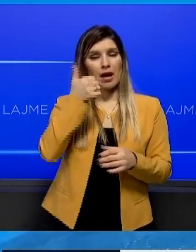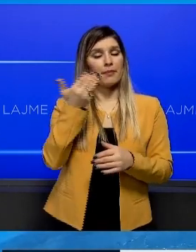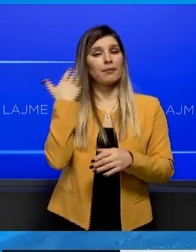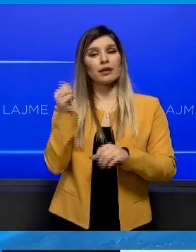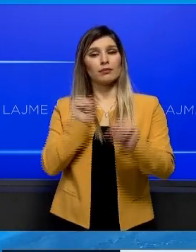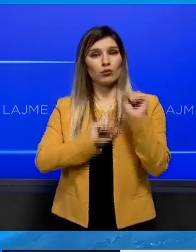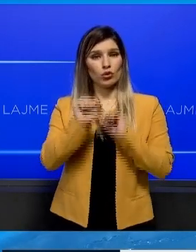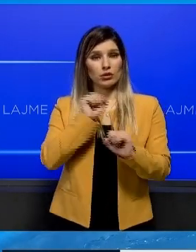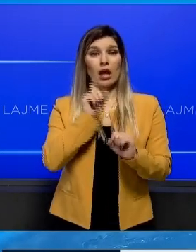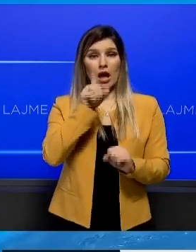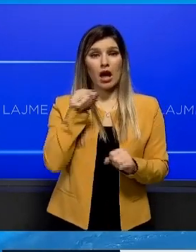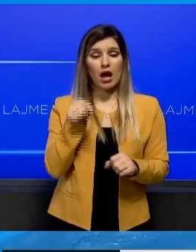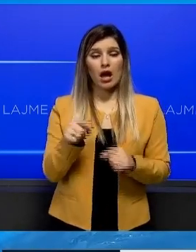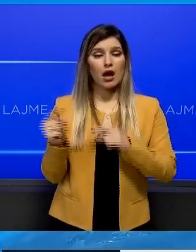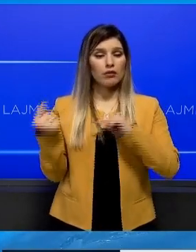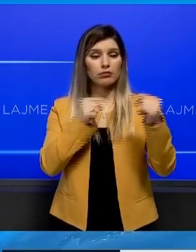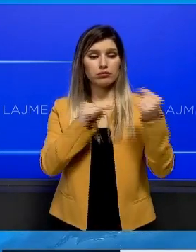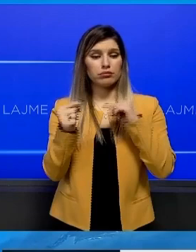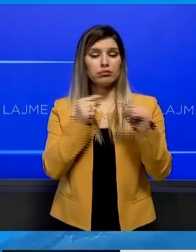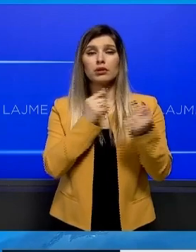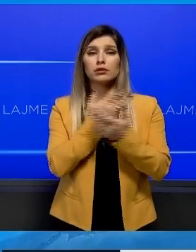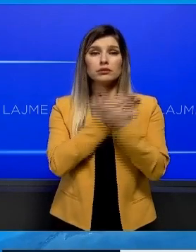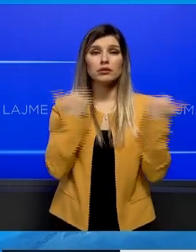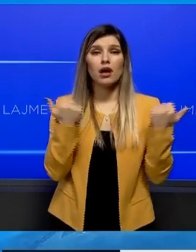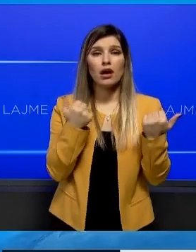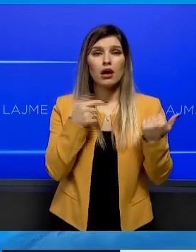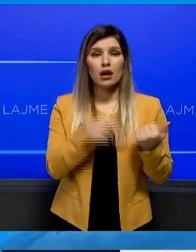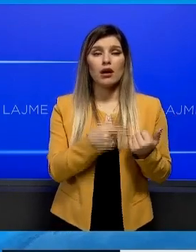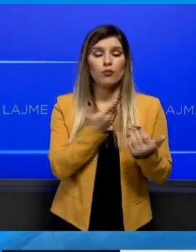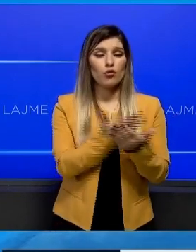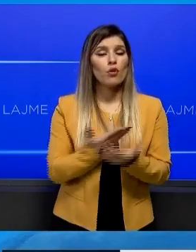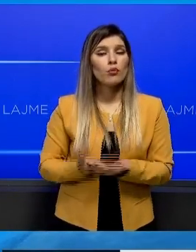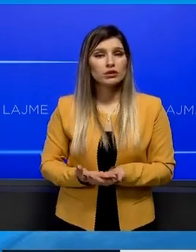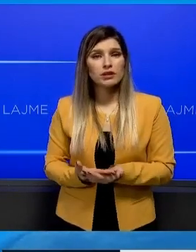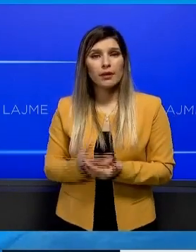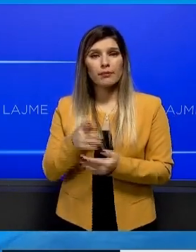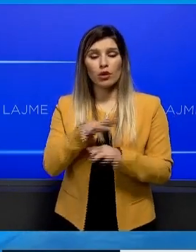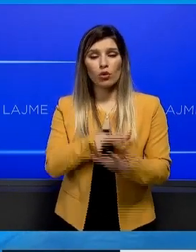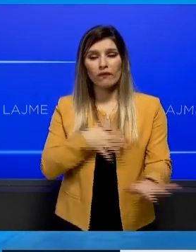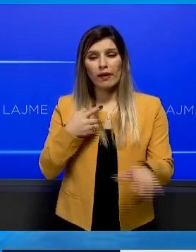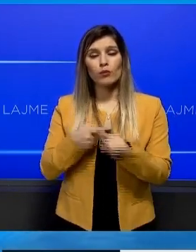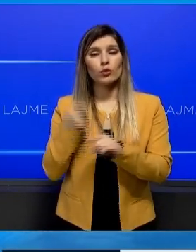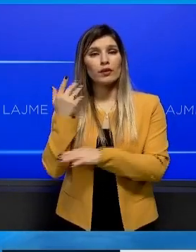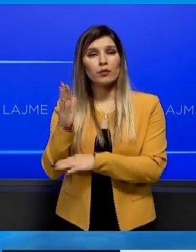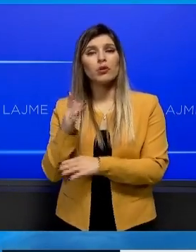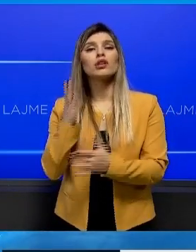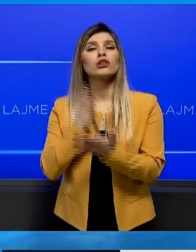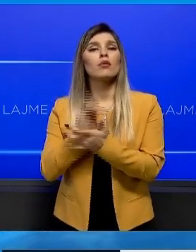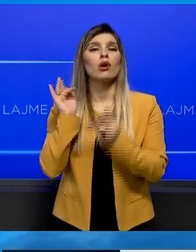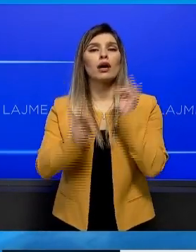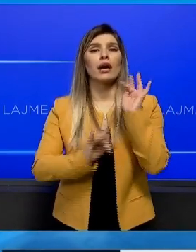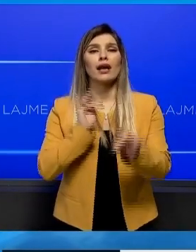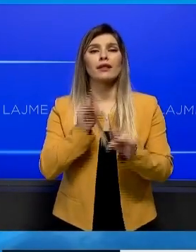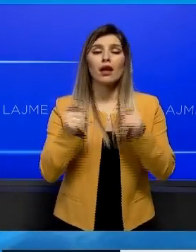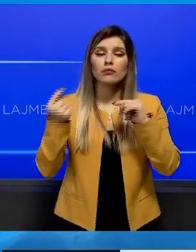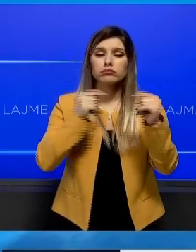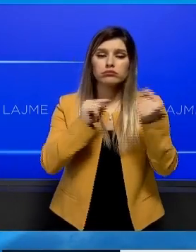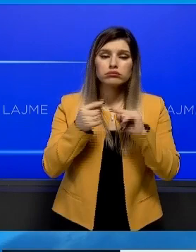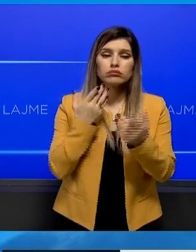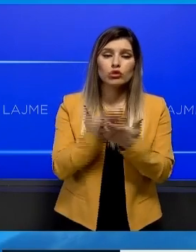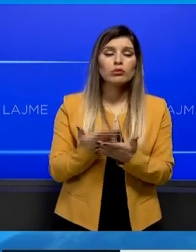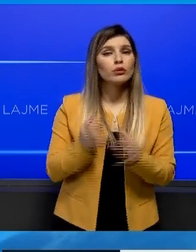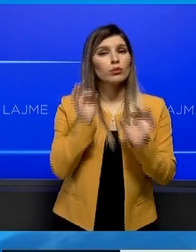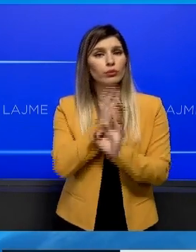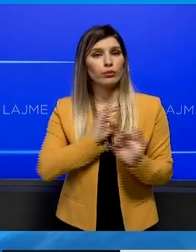mes pozitës dhe opozitës, ku nuk ka pasë propozime konkrete, po vetëm kritika të pa argumentuar adhe pa një